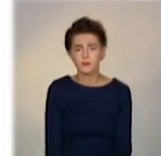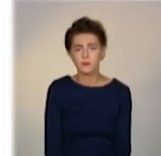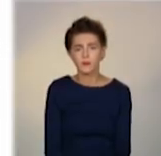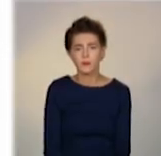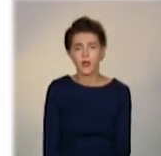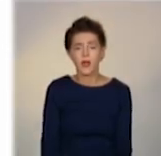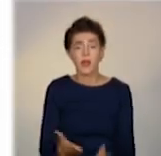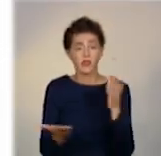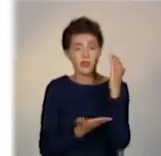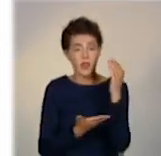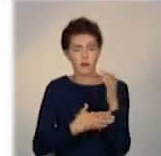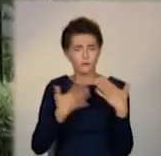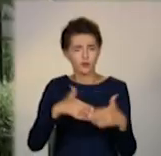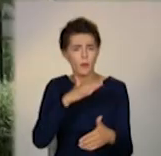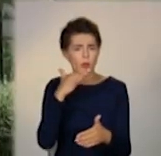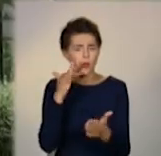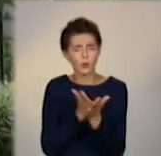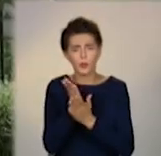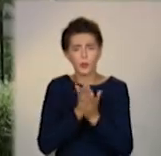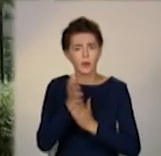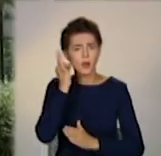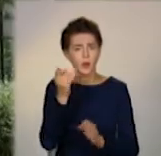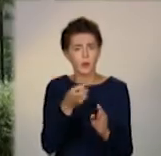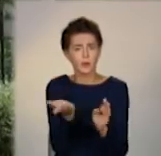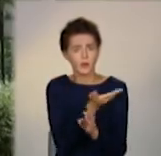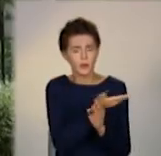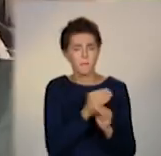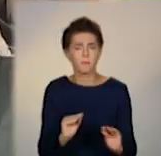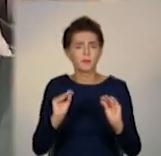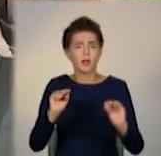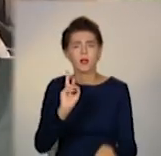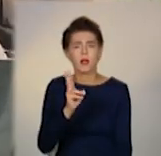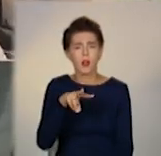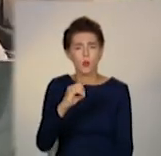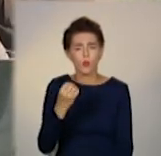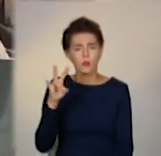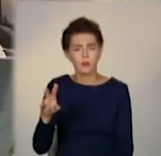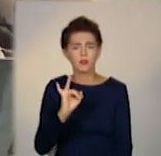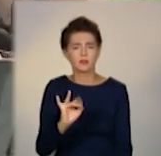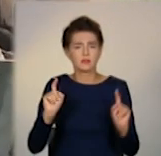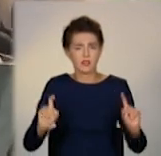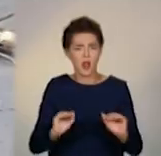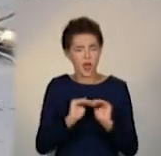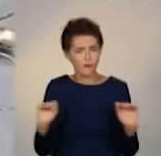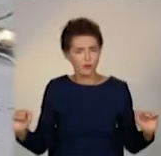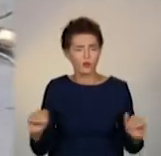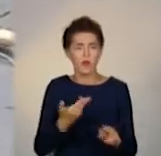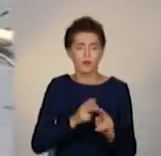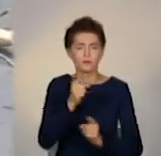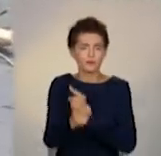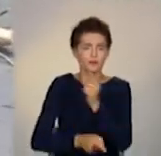Тополі, яким за півстоліття спилюють замість них, будуть клеєни, а ще тут встановлять лавочки та замінять тротуарну плитку. Бульвар